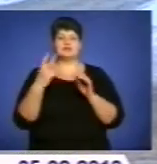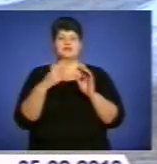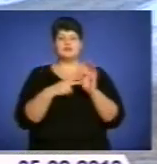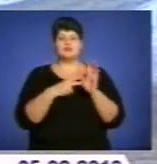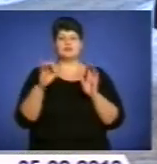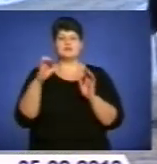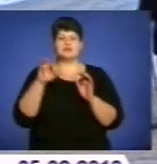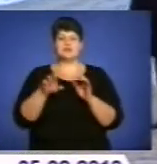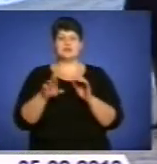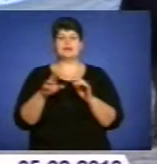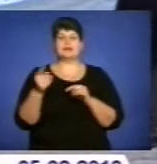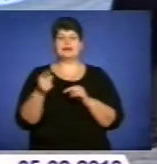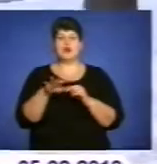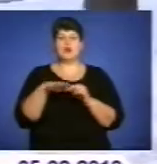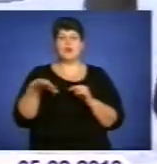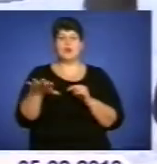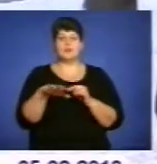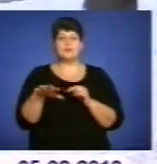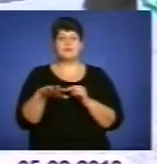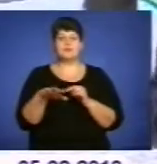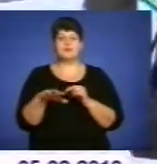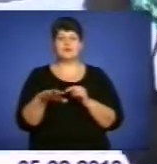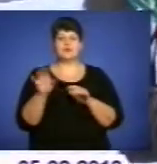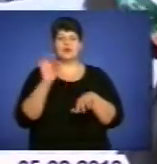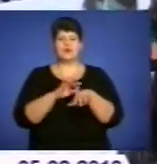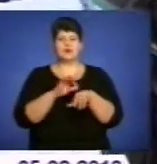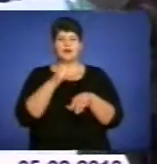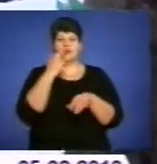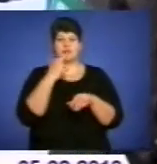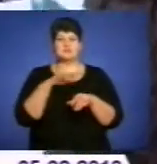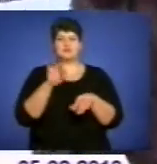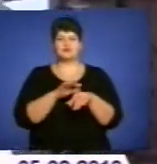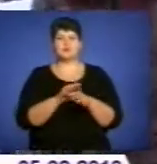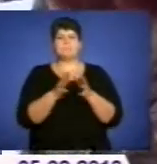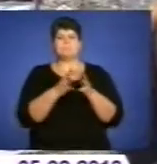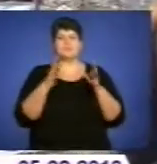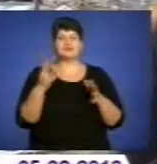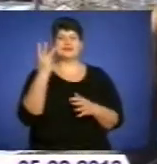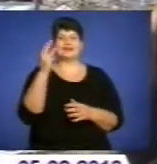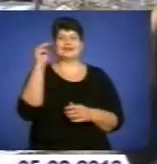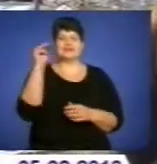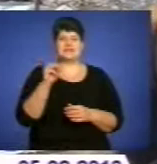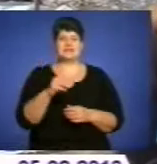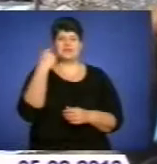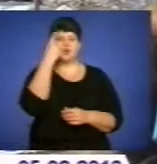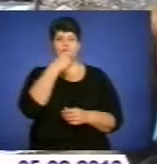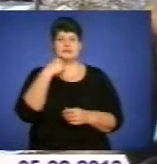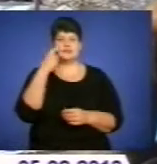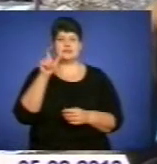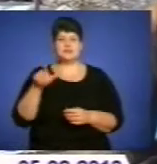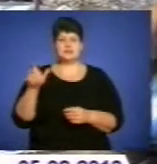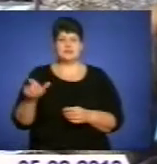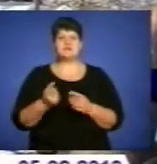Тернопіллі на гострі респіраторні вірусні інфекції та грип захворіло більше трьох тисяч осіб. Дійсно вже і з'являються